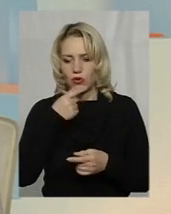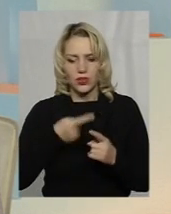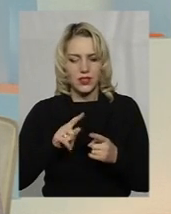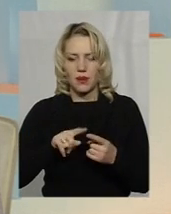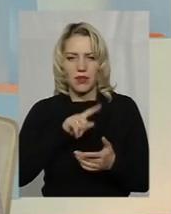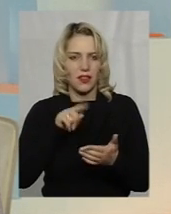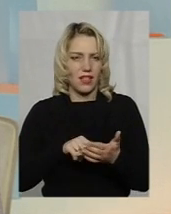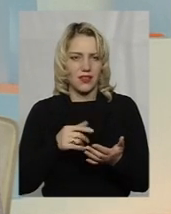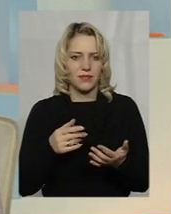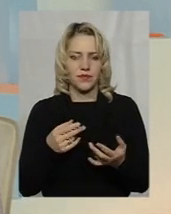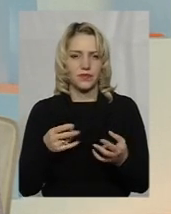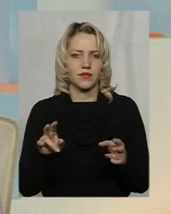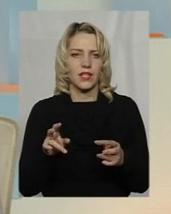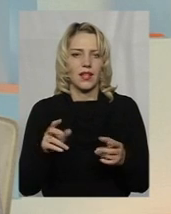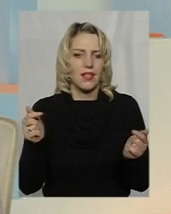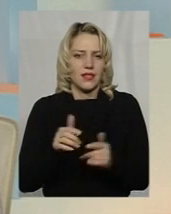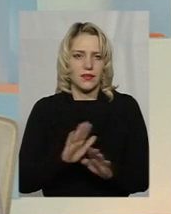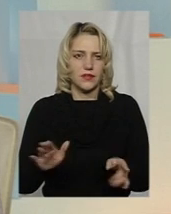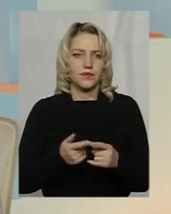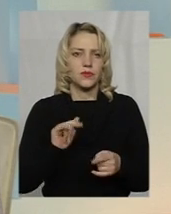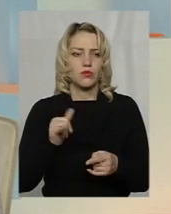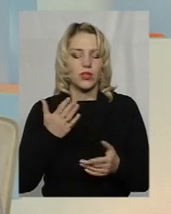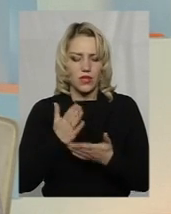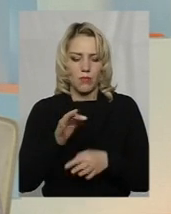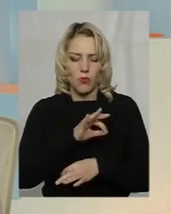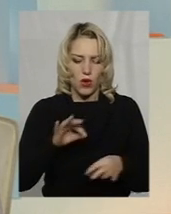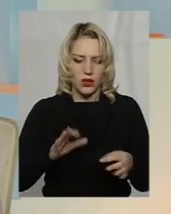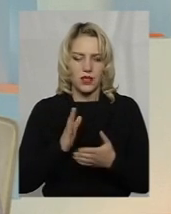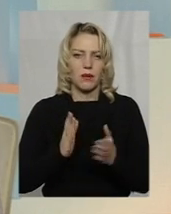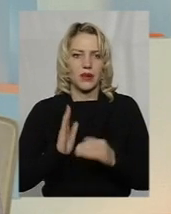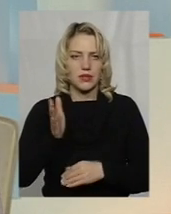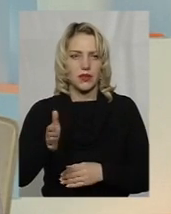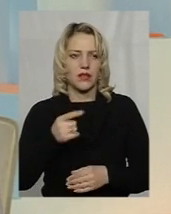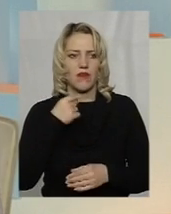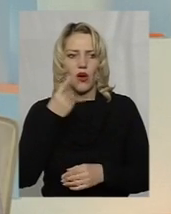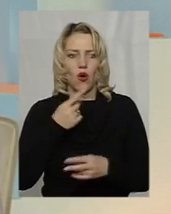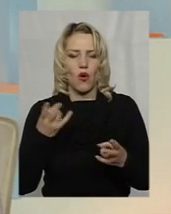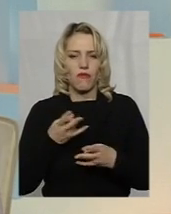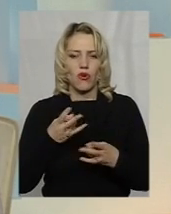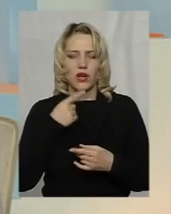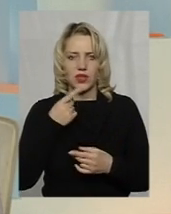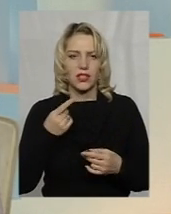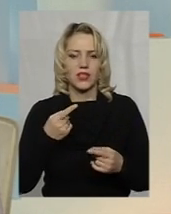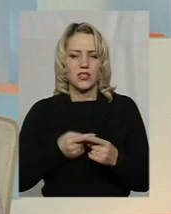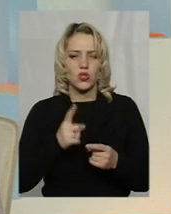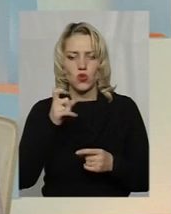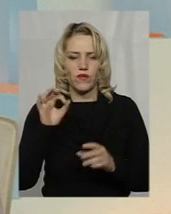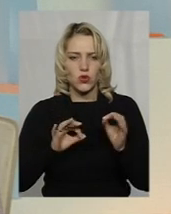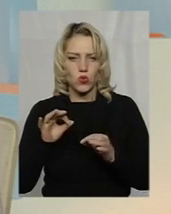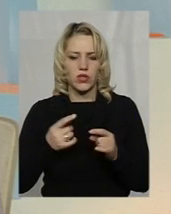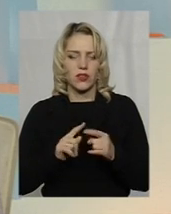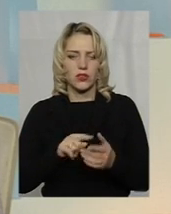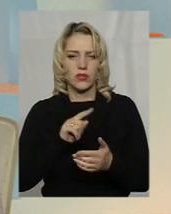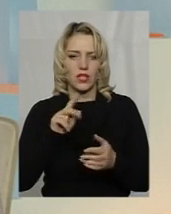отримуємо фінансування. Тобто це є проєкт і є перспектива. говоримо про те. Говорити треба 100% на цю тему. Я дякую Степану